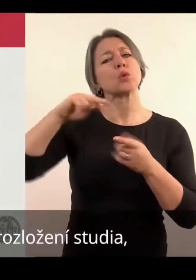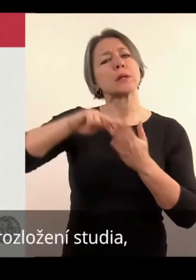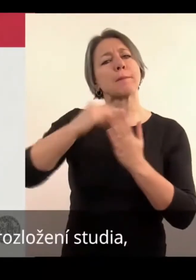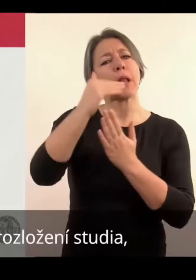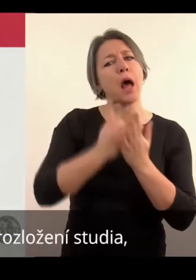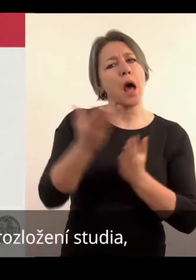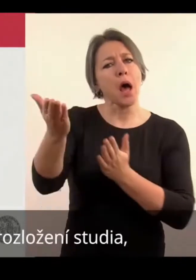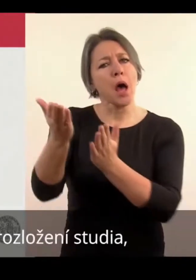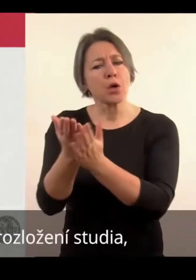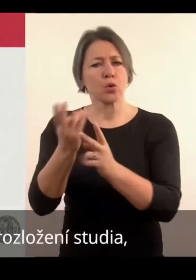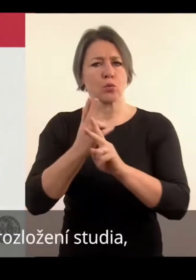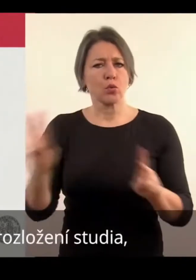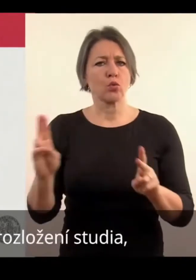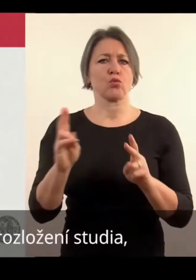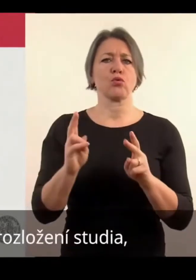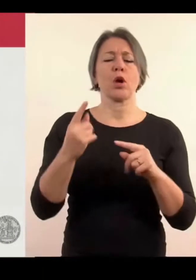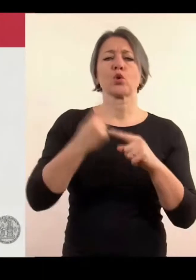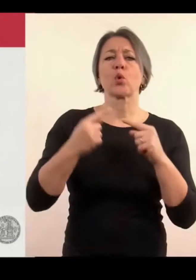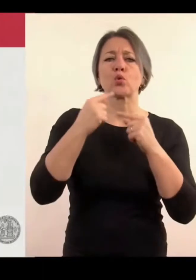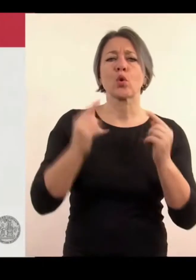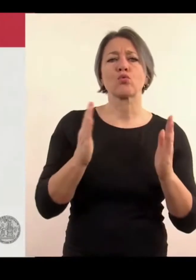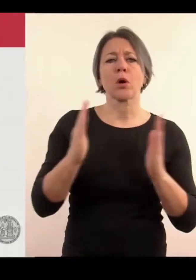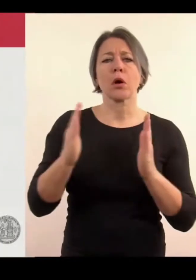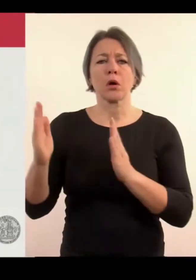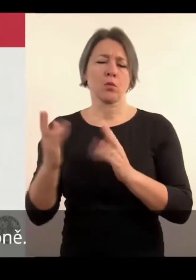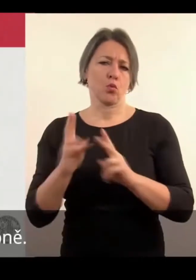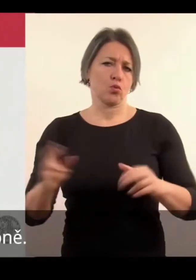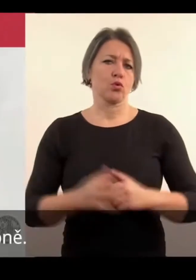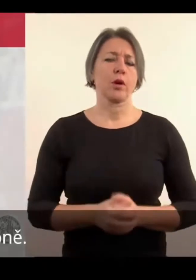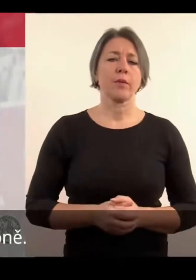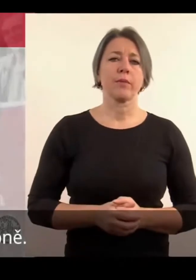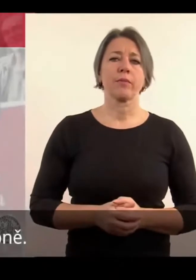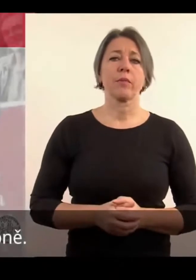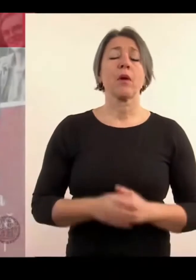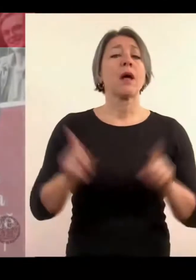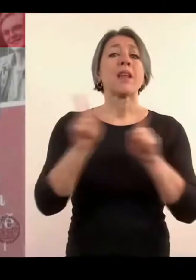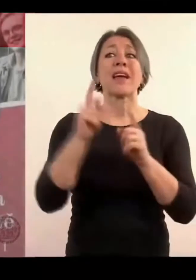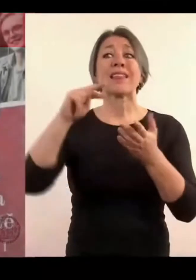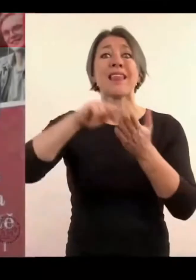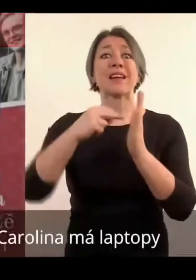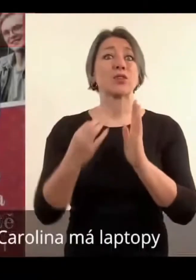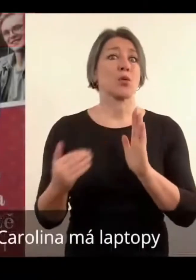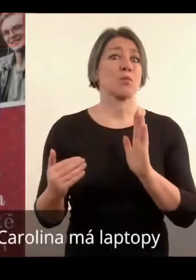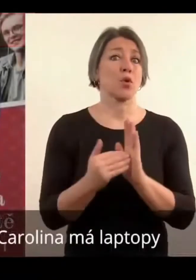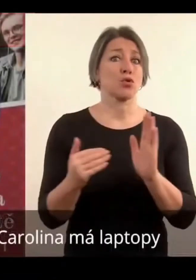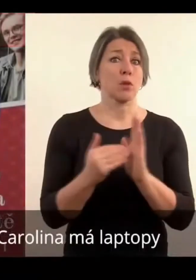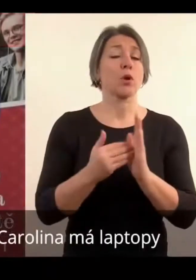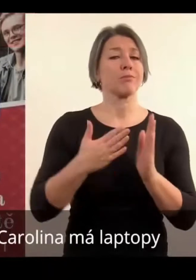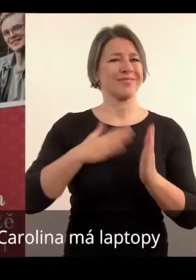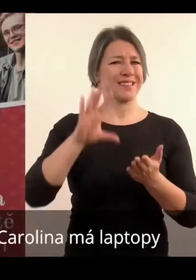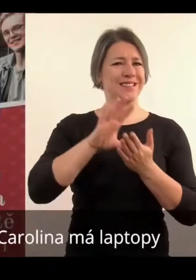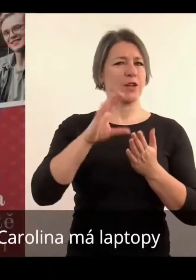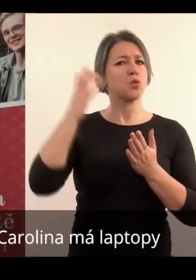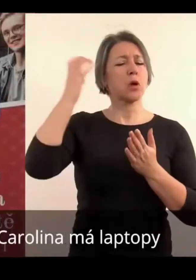to znamená rozložení studia, posunutí zkoušek a podobně. Výpůjčky technických pomícek. Tento